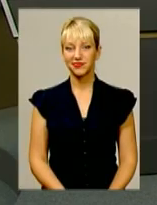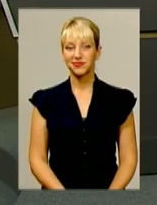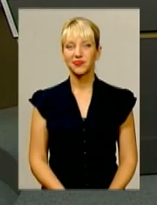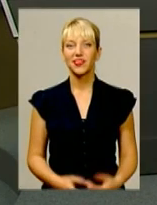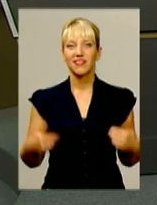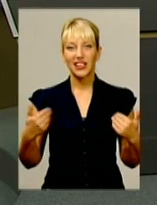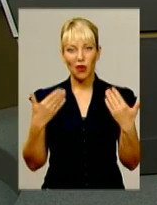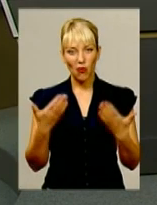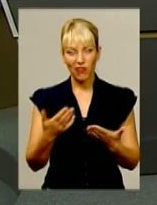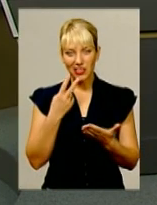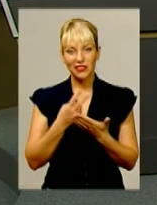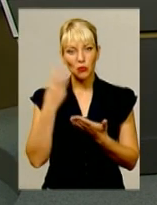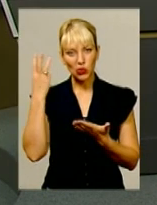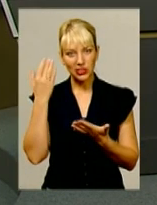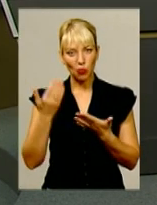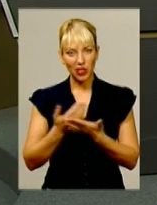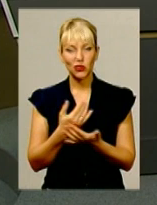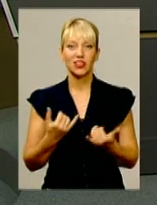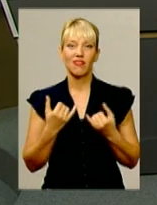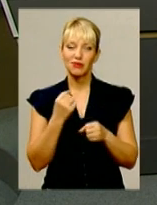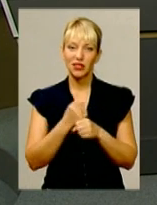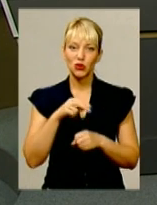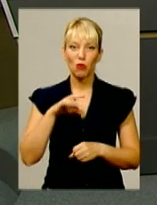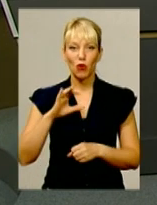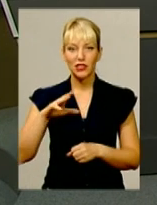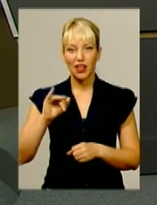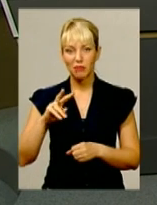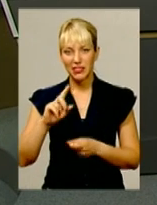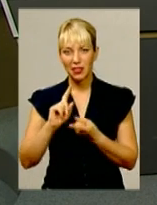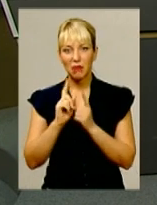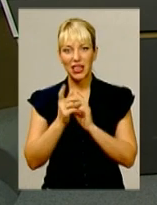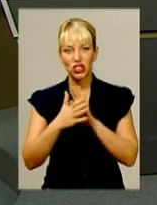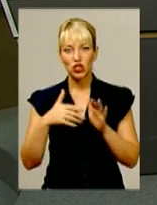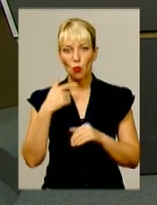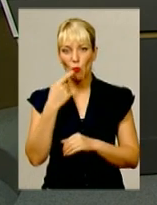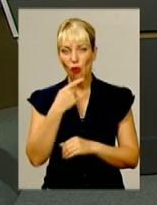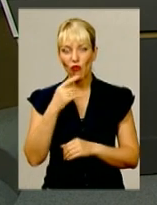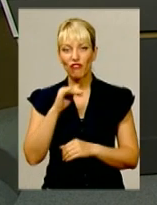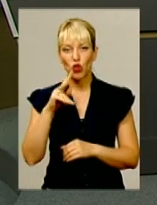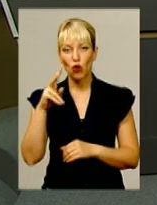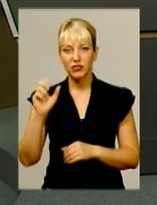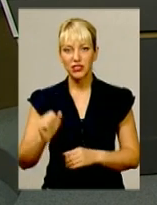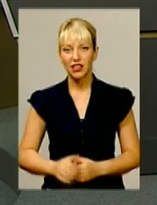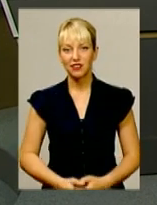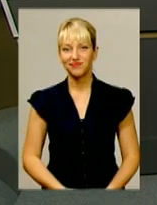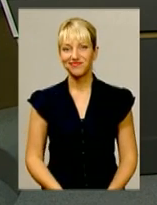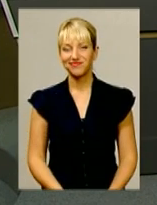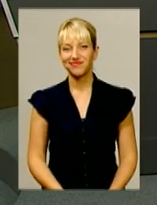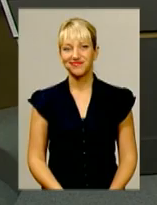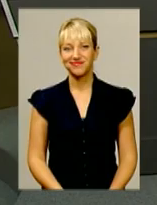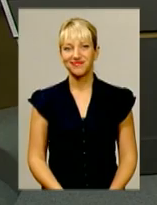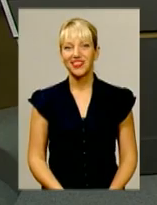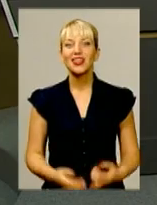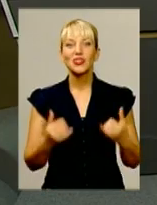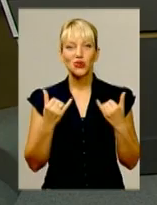Вітаємо вас! В ефірі «Подільська панорама». У студії для вас працюють Віталій Постемський, переклад на жестову мову Оксани Фіновської.